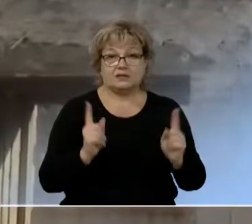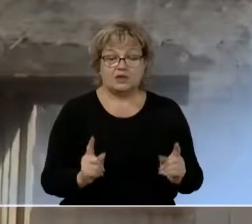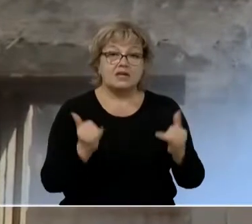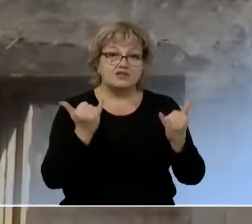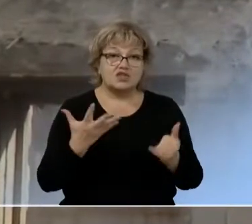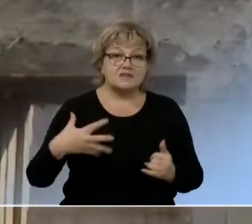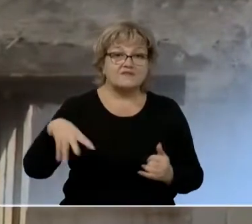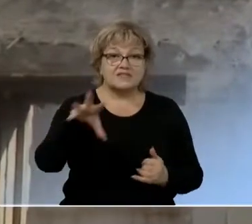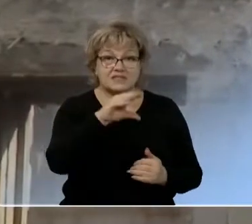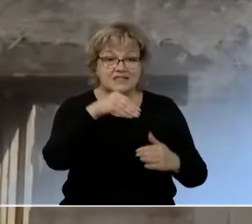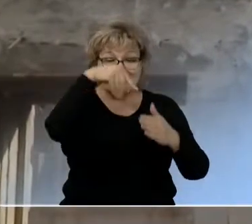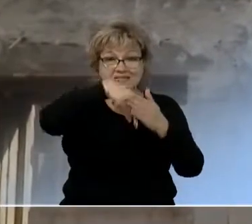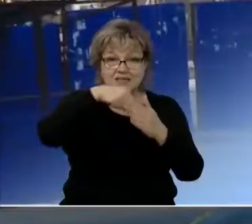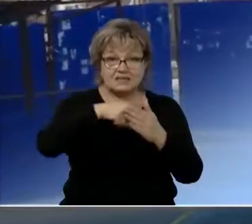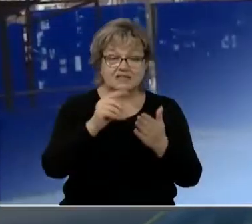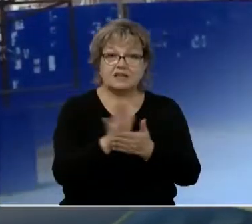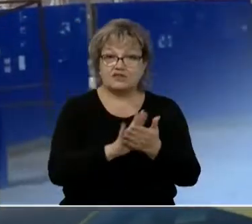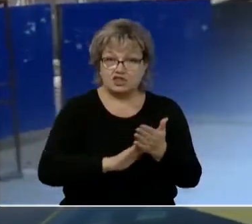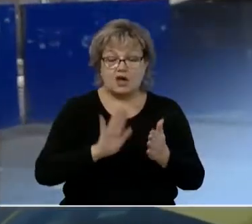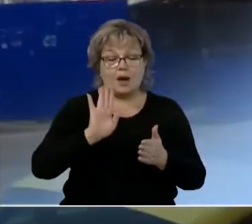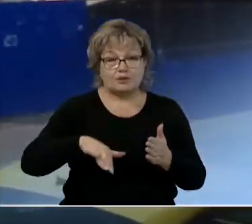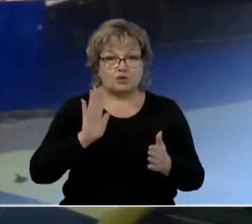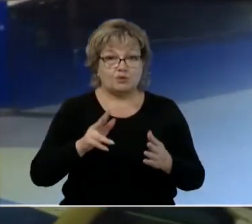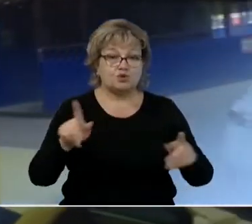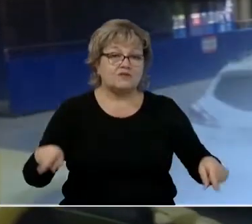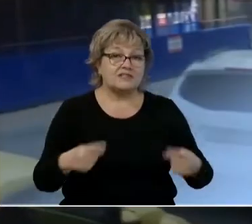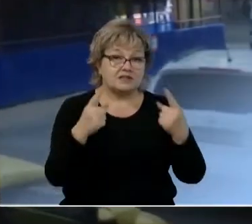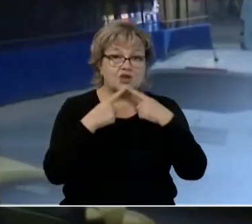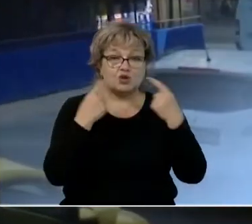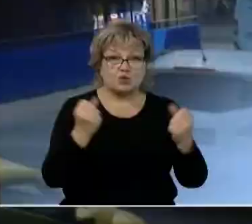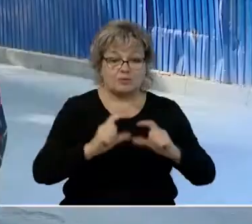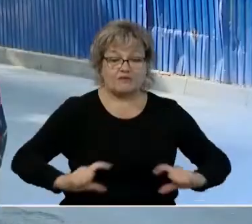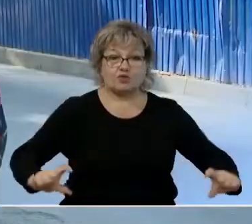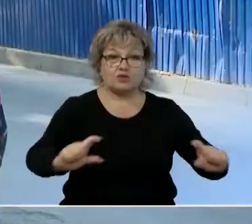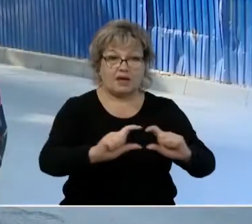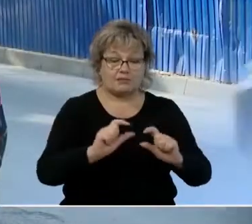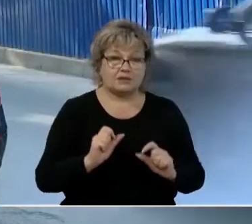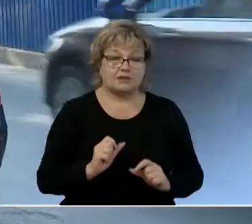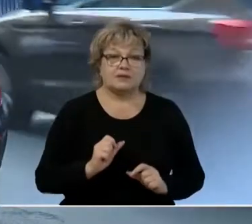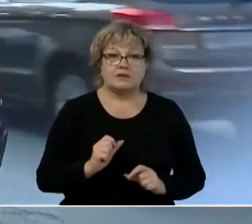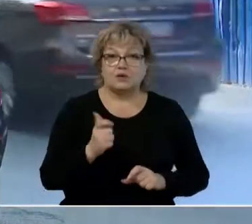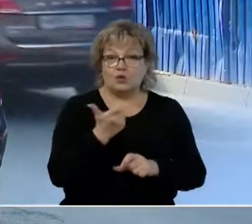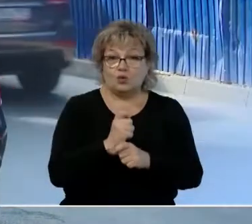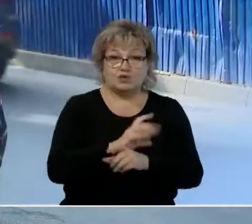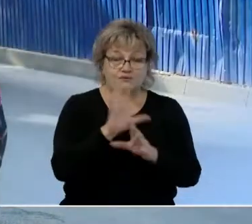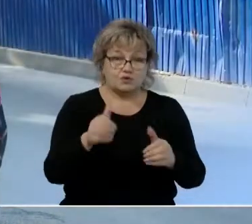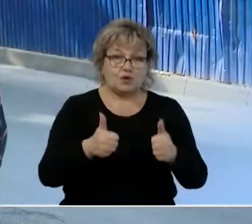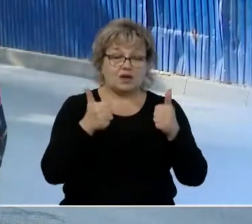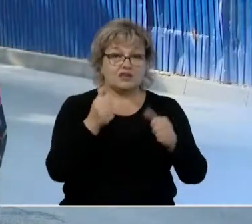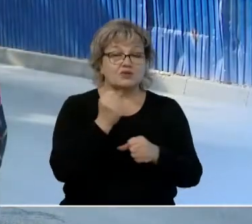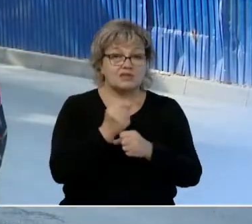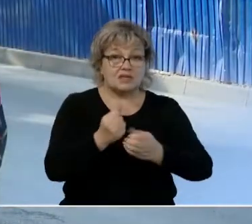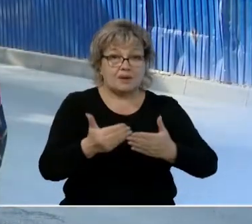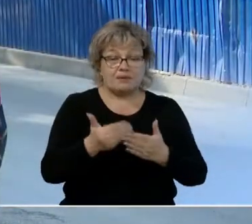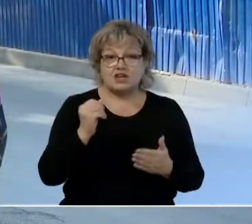Сейчас вся сердцевина вычищается, и после этого будут восстанавливать и укреплять фундамент. Тут все очень культурно сделали. Перед